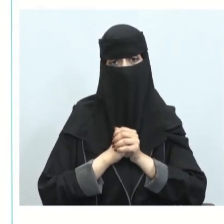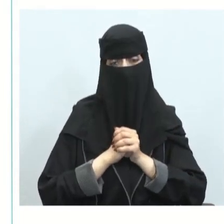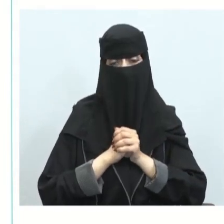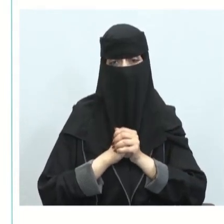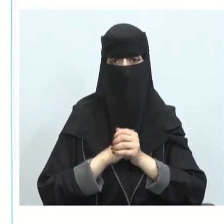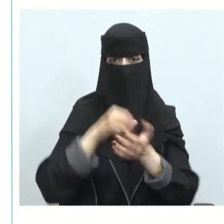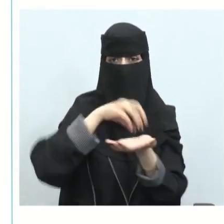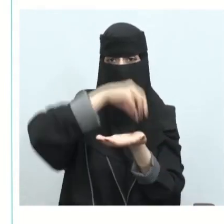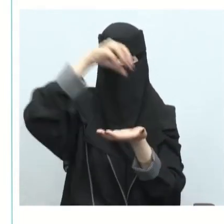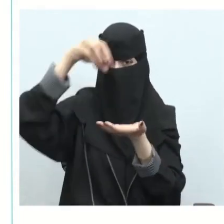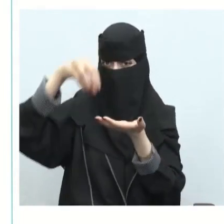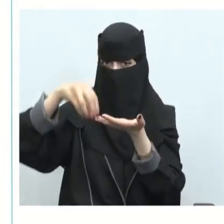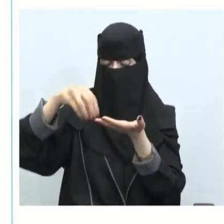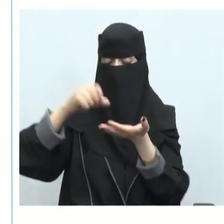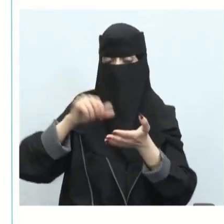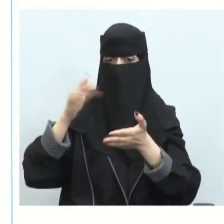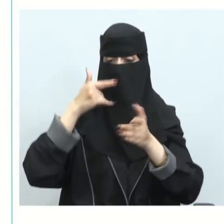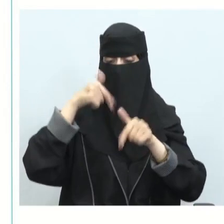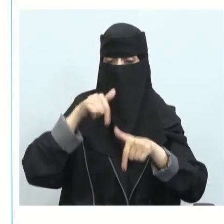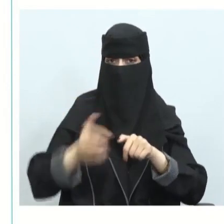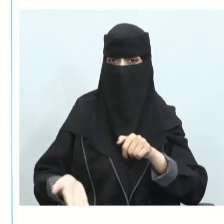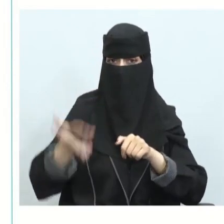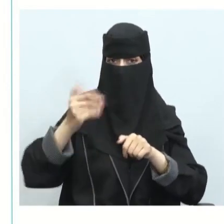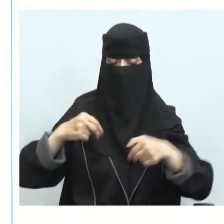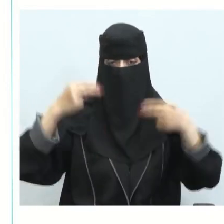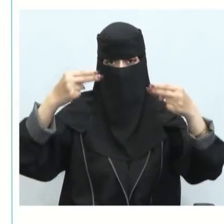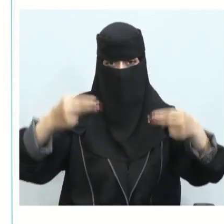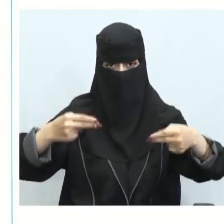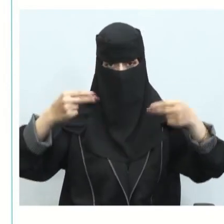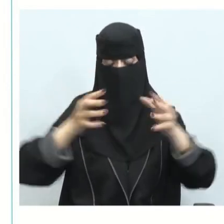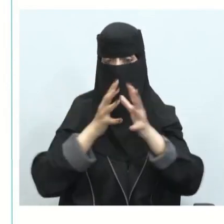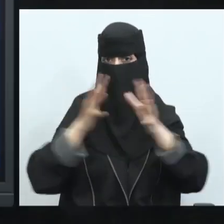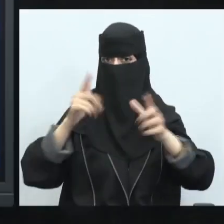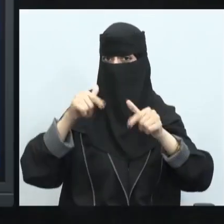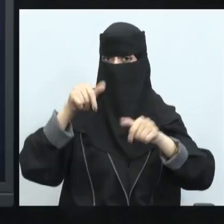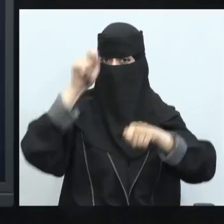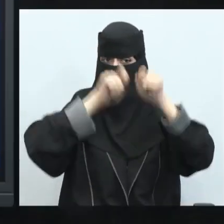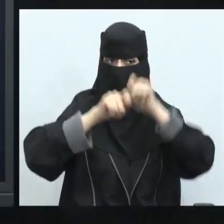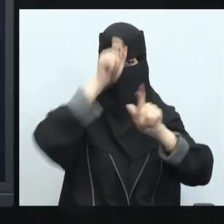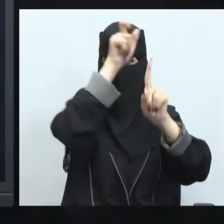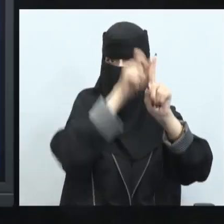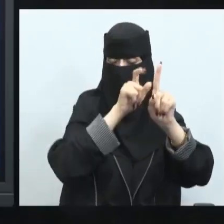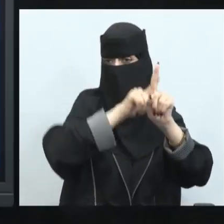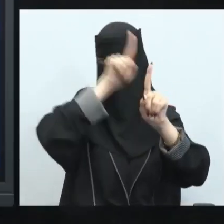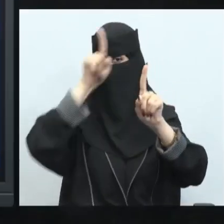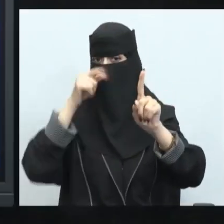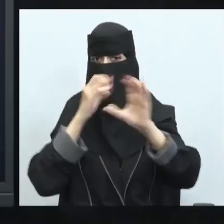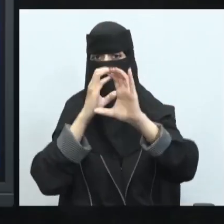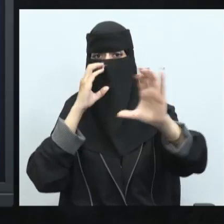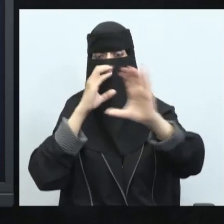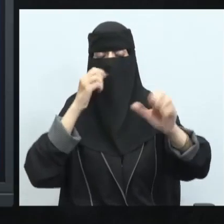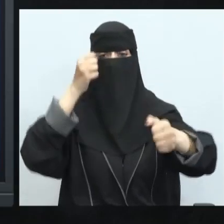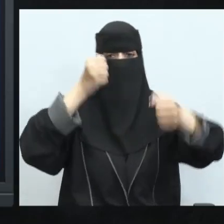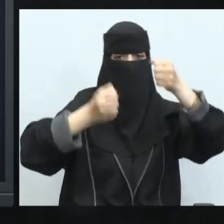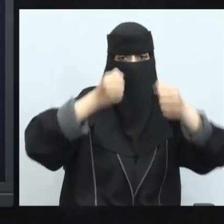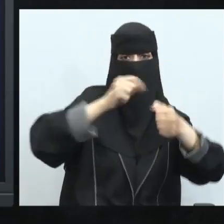موضوع للاستدامة فمثلا حينما نقيم فعالية ضخمة قد يستخدم الحضور الحافلات السيارات مصادر